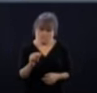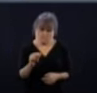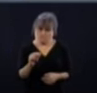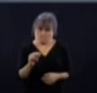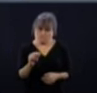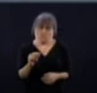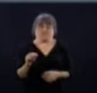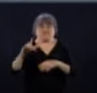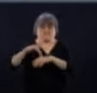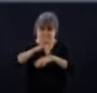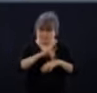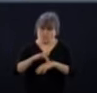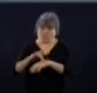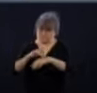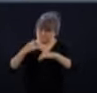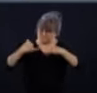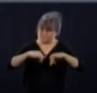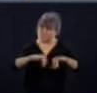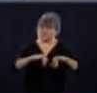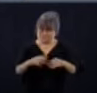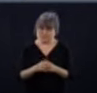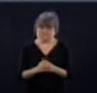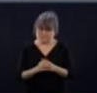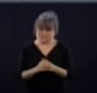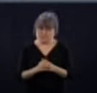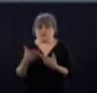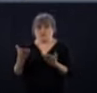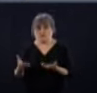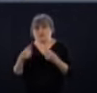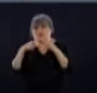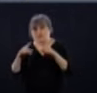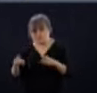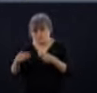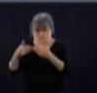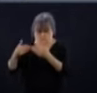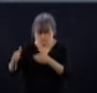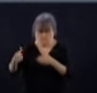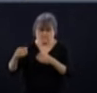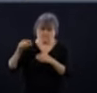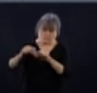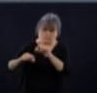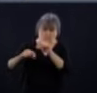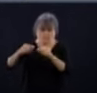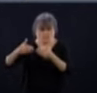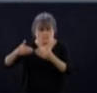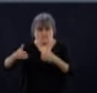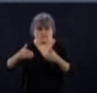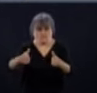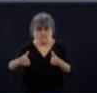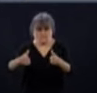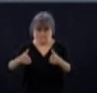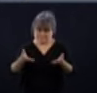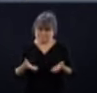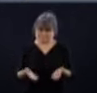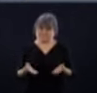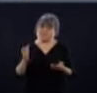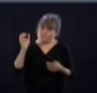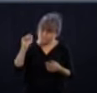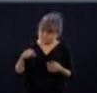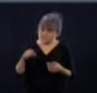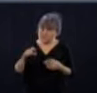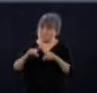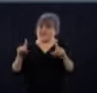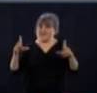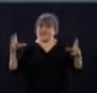des réouvertures graduelles, on est rendus à annoncer, à envisager des réouvertures graduelles, mais tout n'est pas gagné actuellement. Et